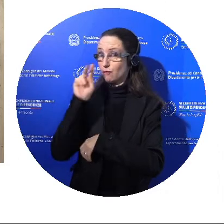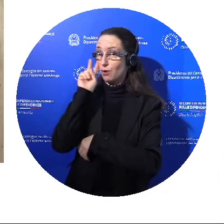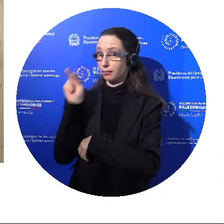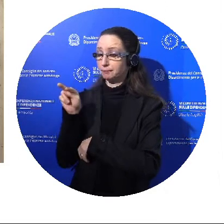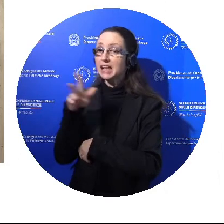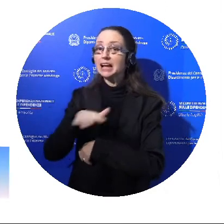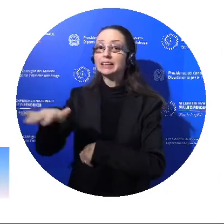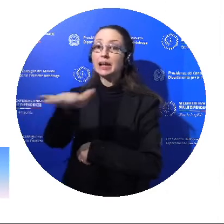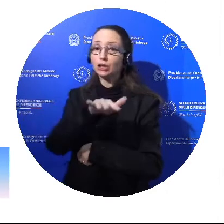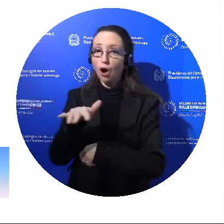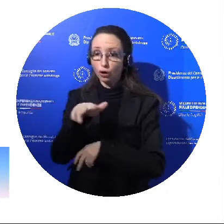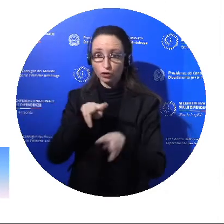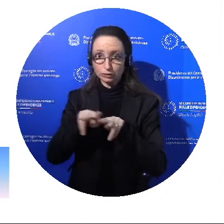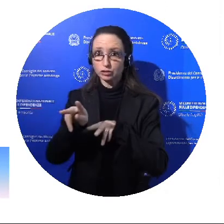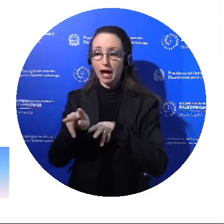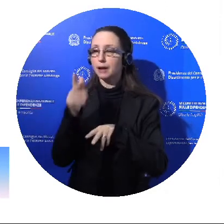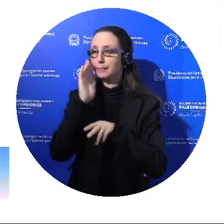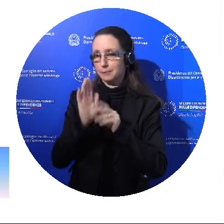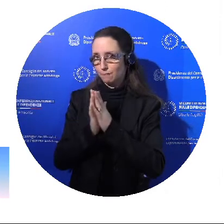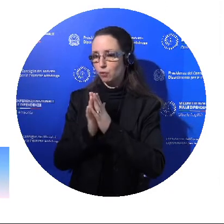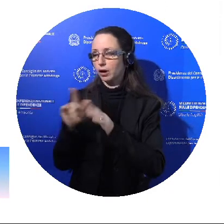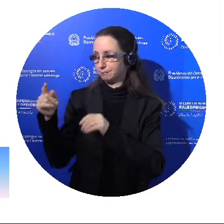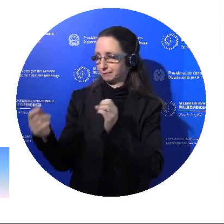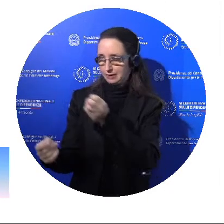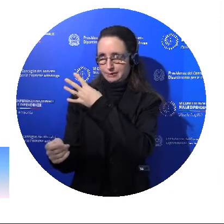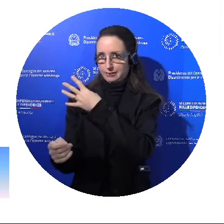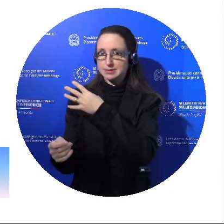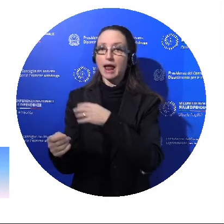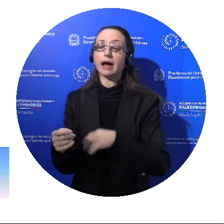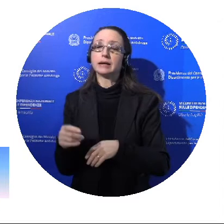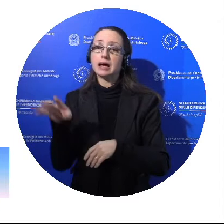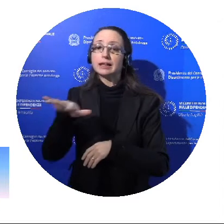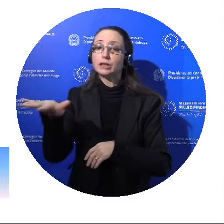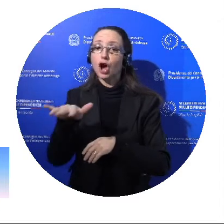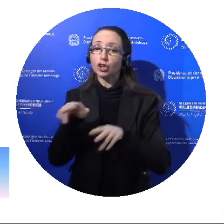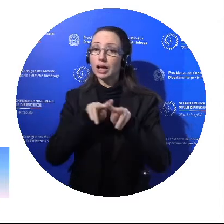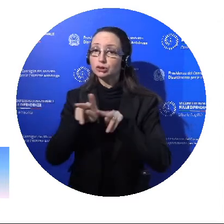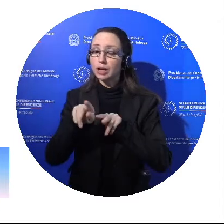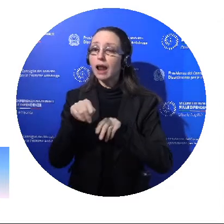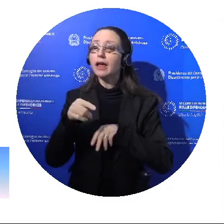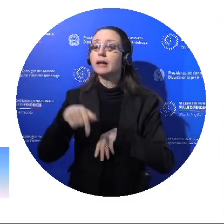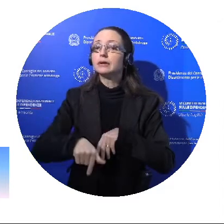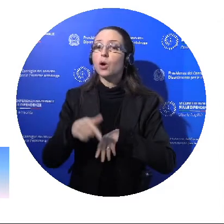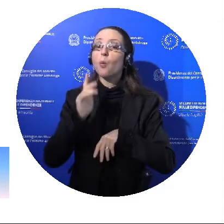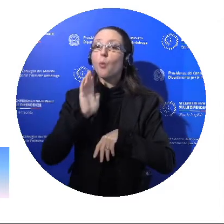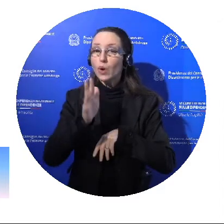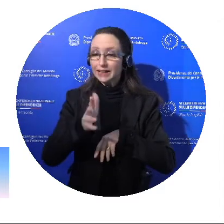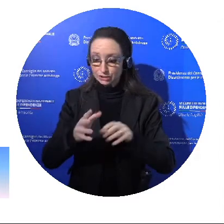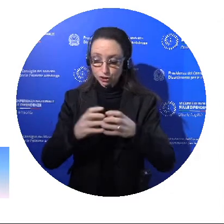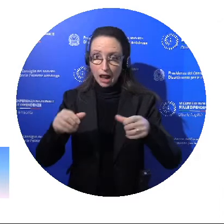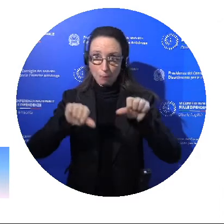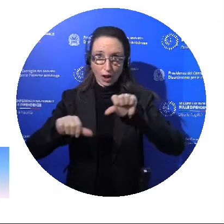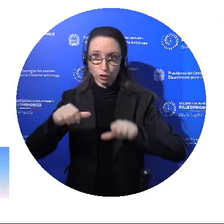territorio nazionale abbiamo 15 laboratori. L'intervento del direttore